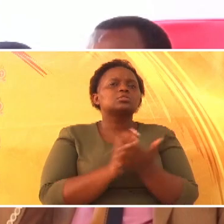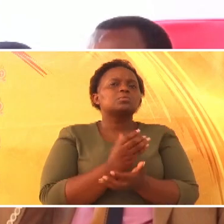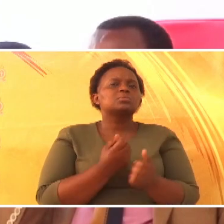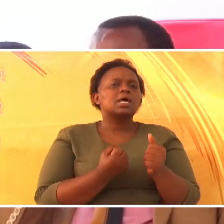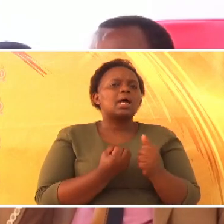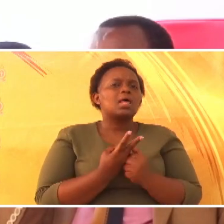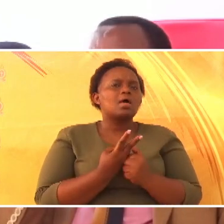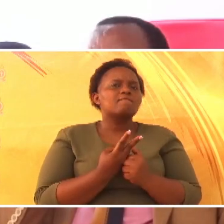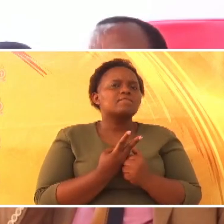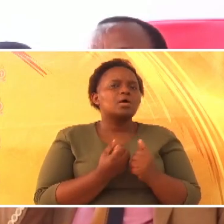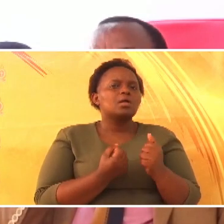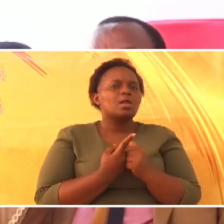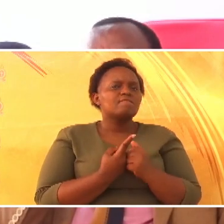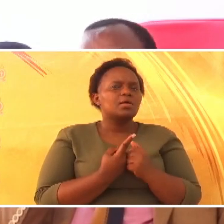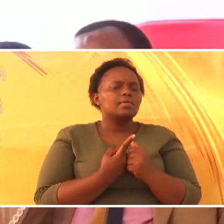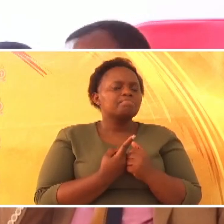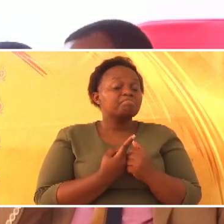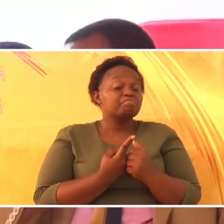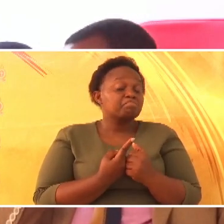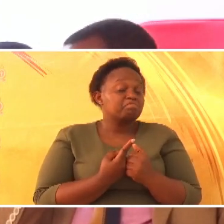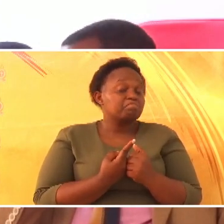tunayo ona,